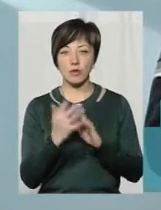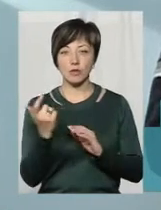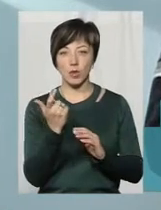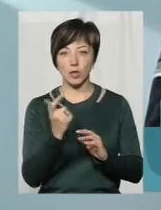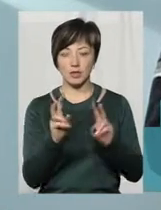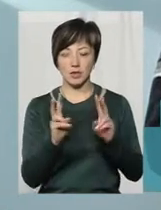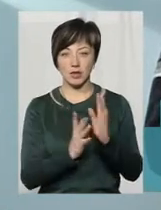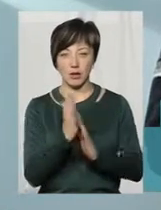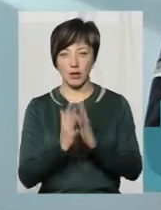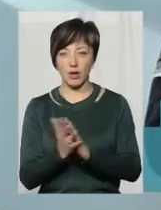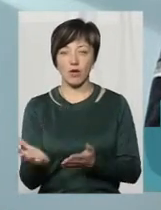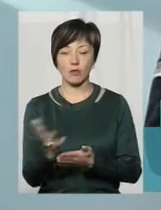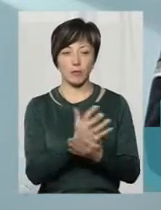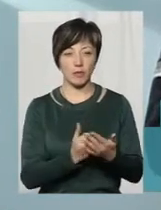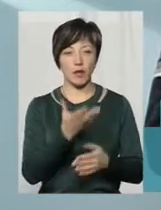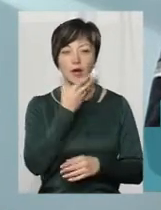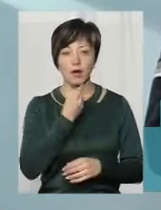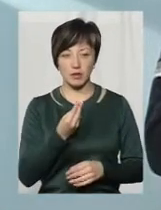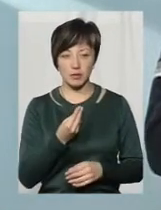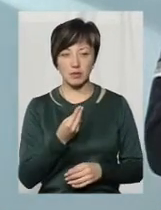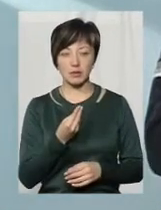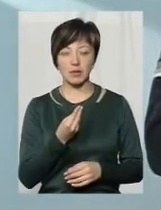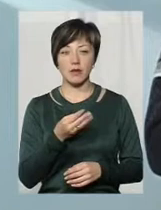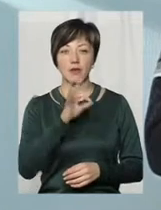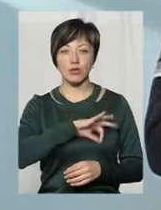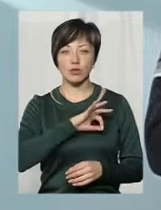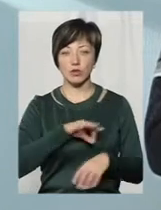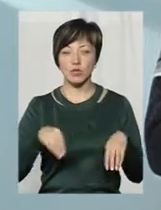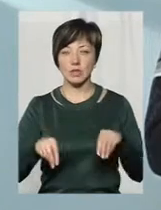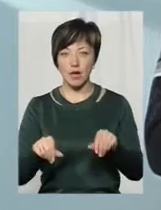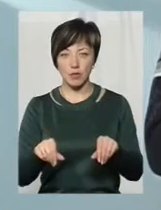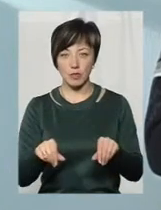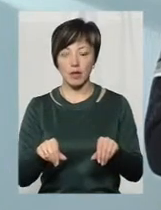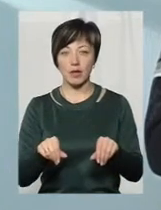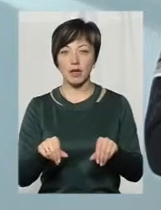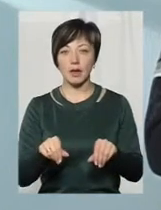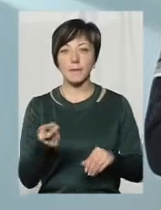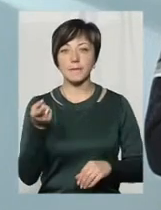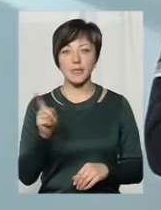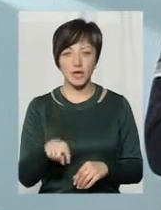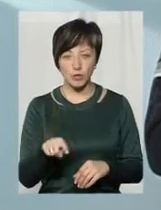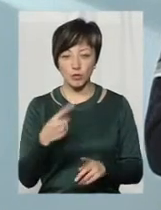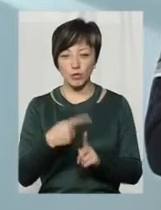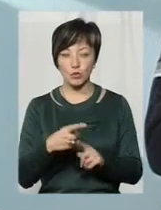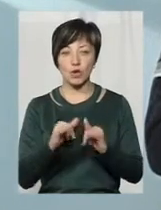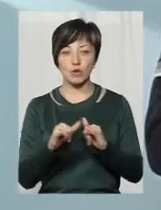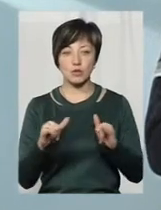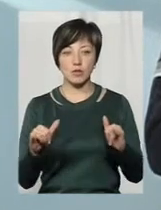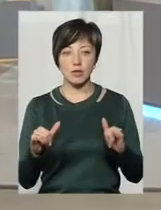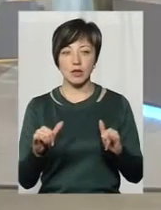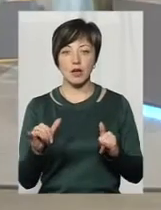отримують гарні врожаї, експлуатують землі. При цьому розвивається